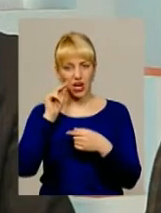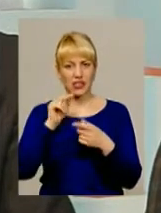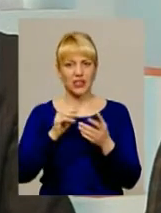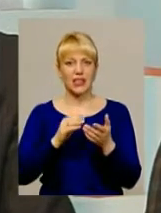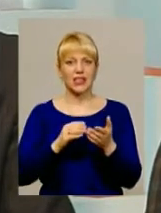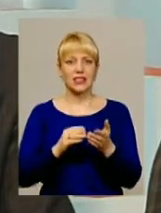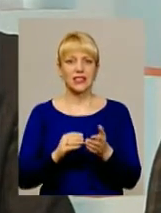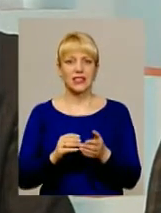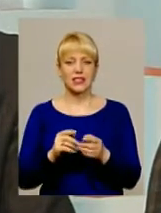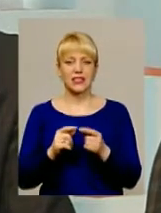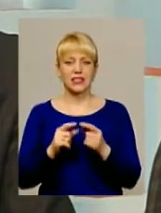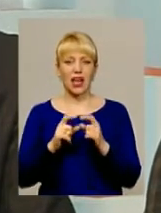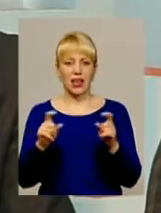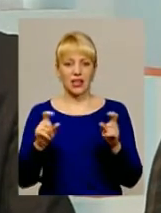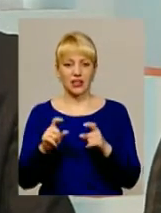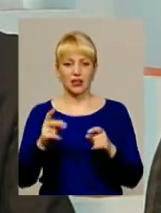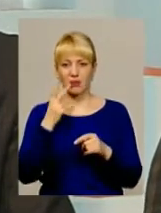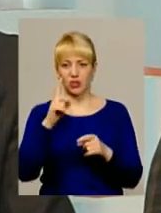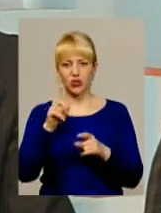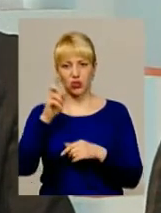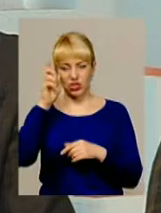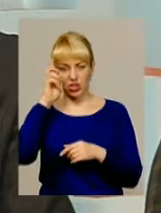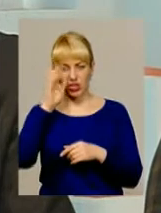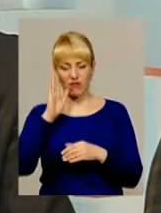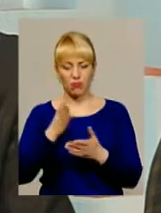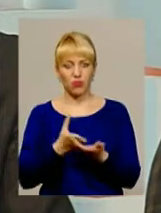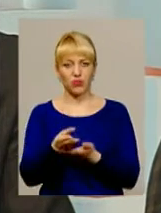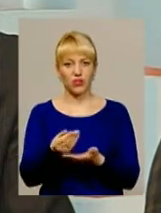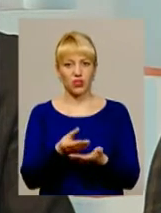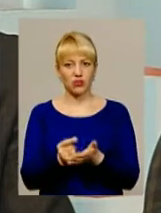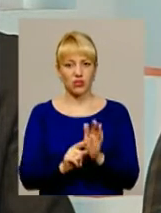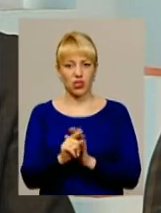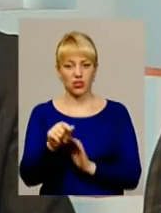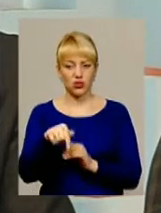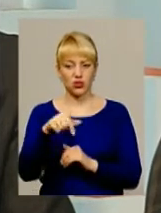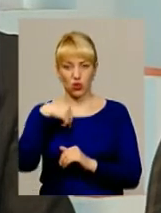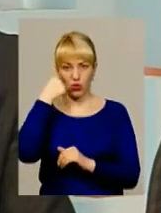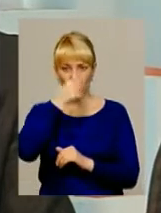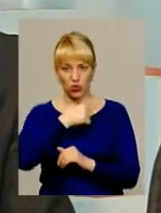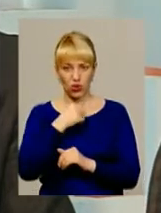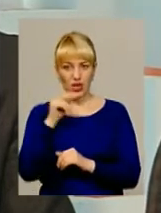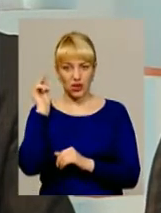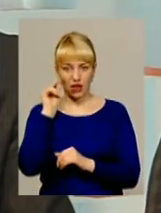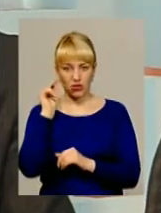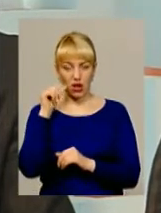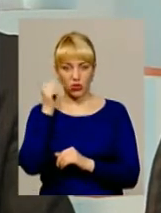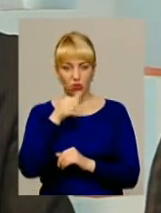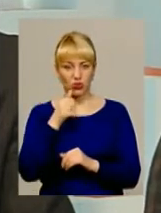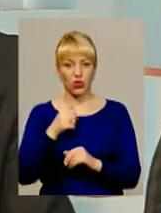що держава буде фінансувати, починаючи вже з цього нового навчального року,